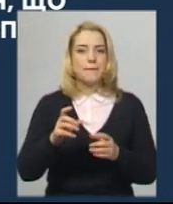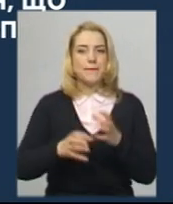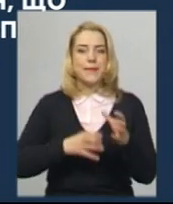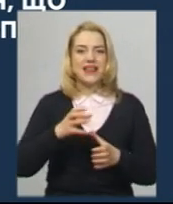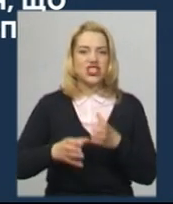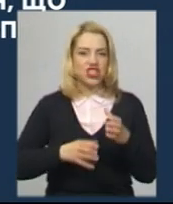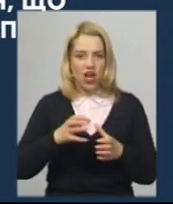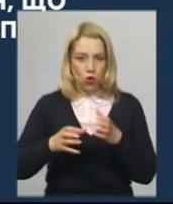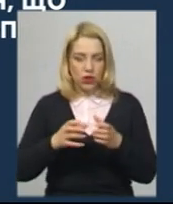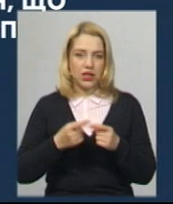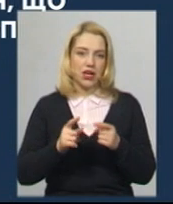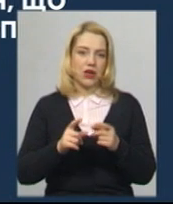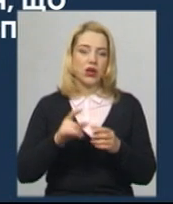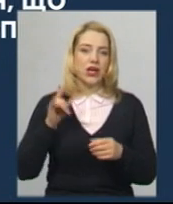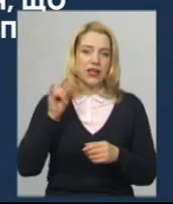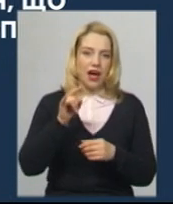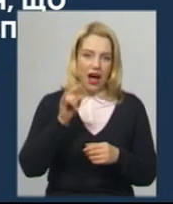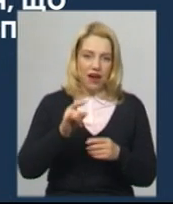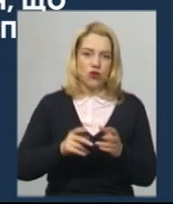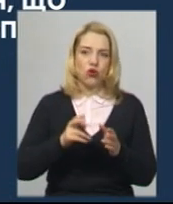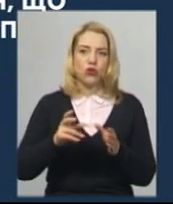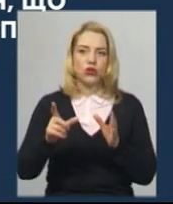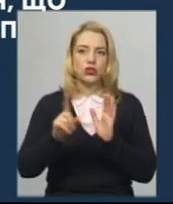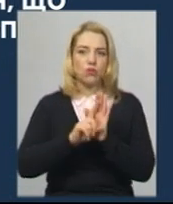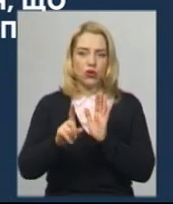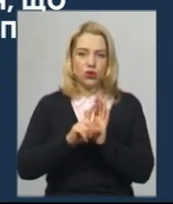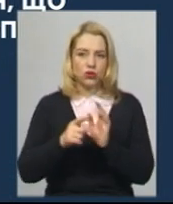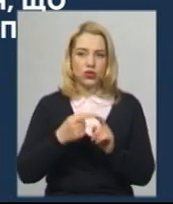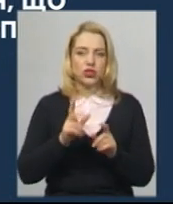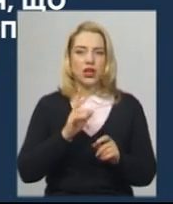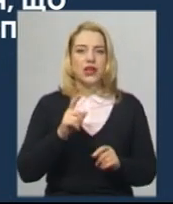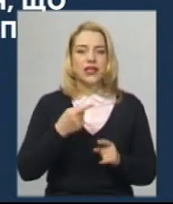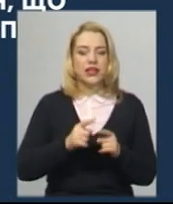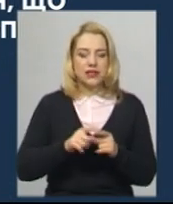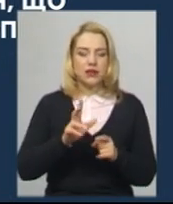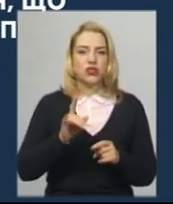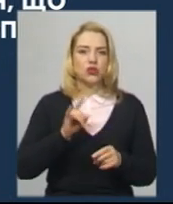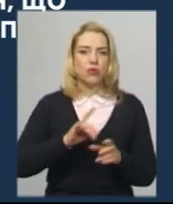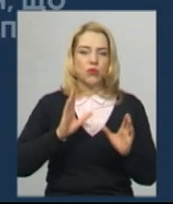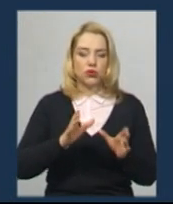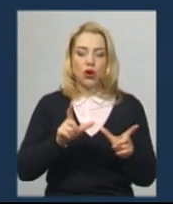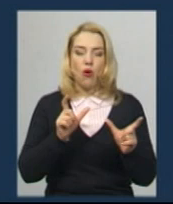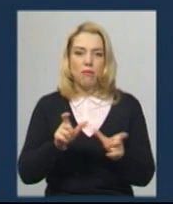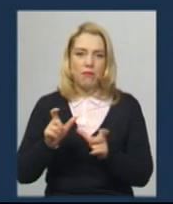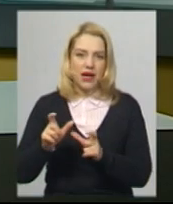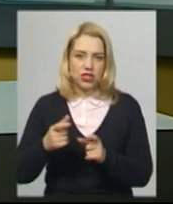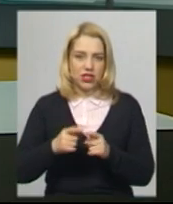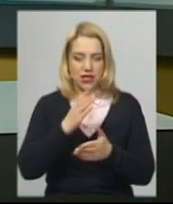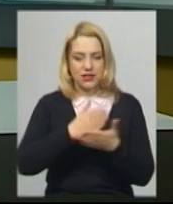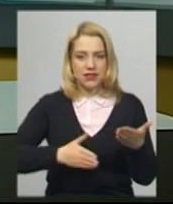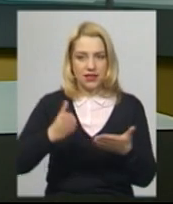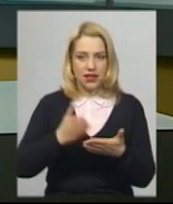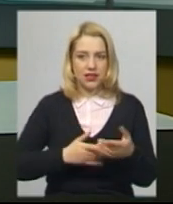запуск міжнародного авіасполучення до країн, що зняли обмеження в аеропортах для прийому або ж відправки міжнародних рейсів.